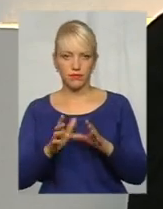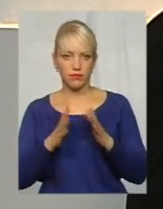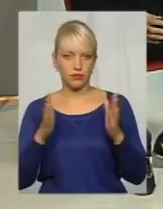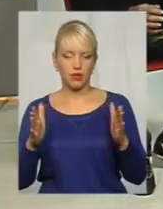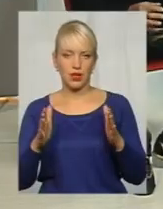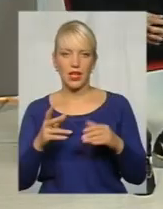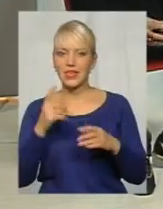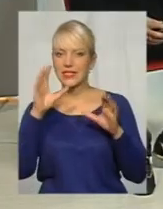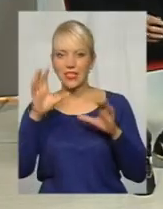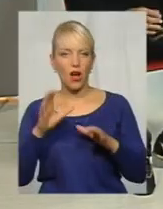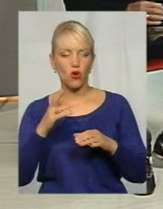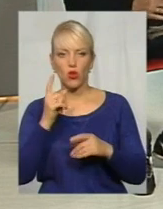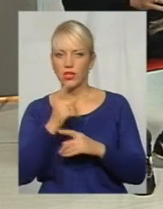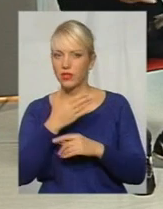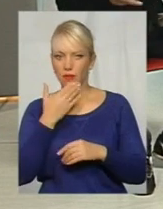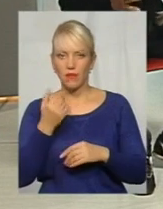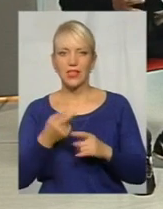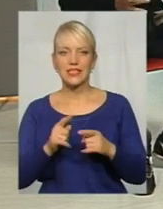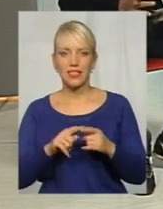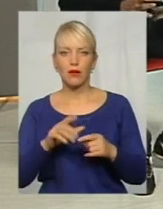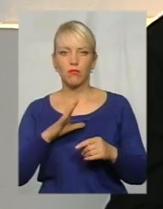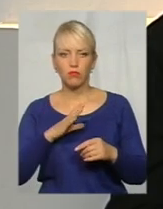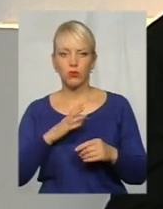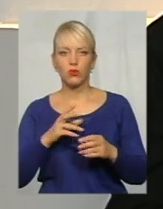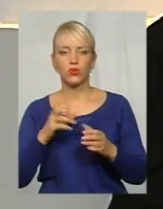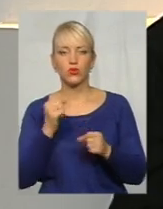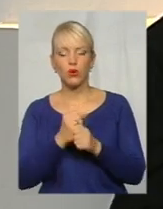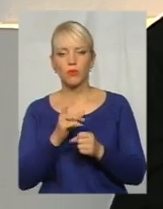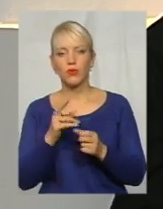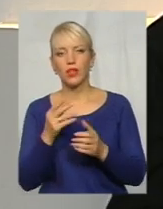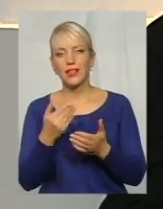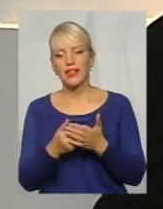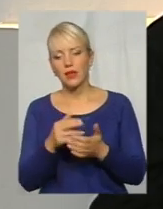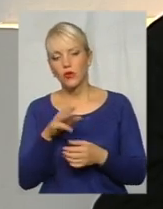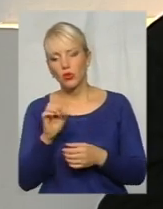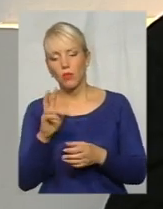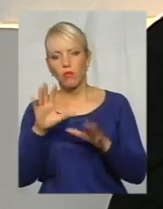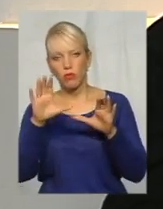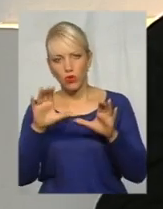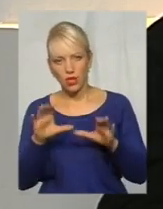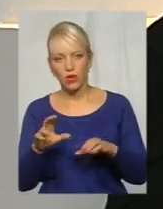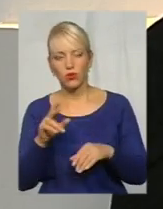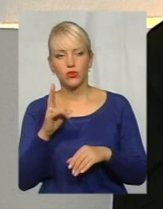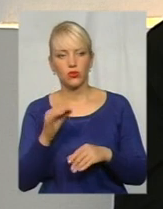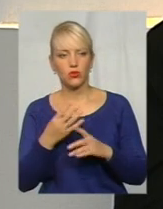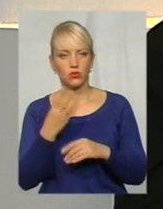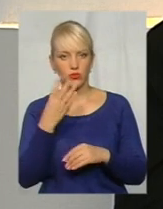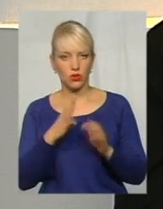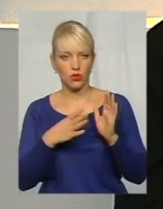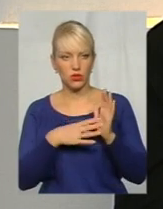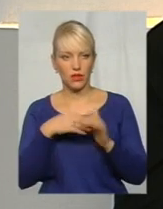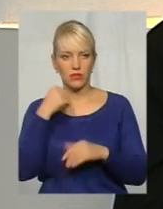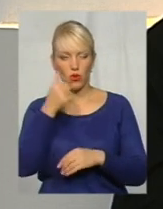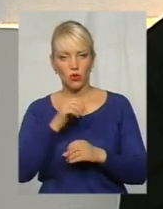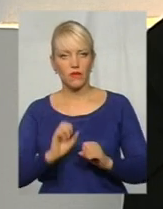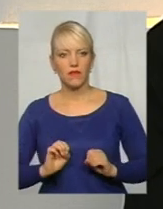закон не забороняє, Це було зроблено все в рамках нібито закону, нібито закону. Але з таким, по-перше, на 49 років, видається,